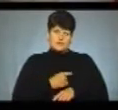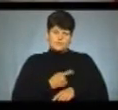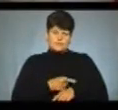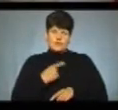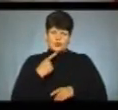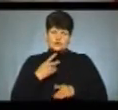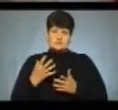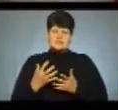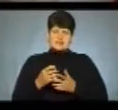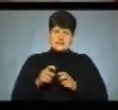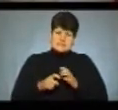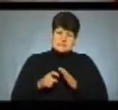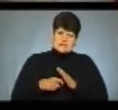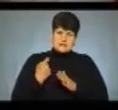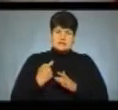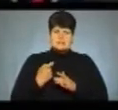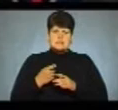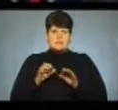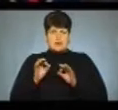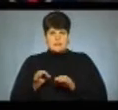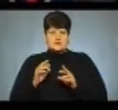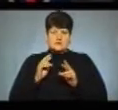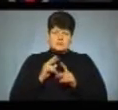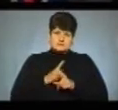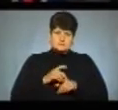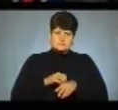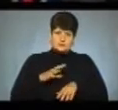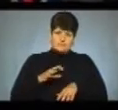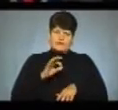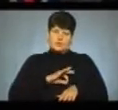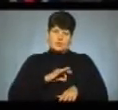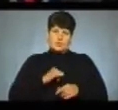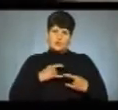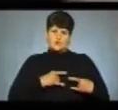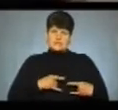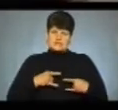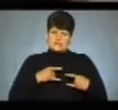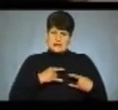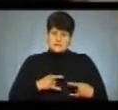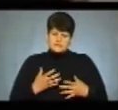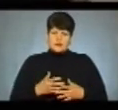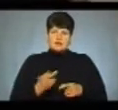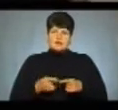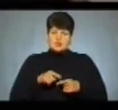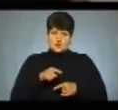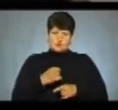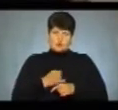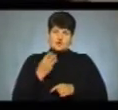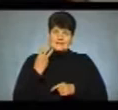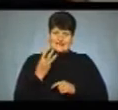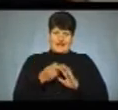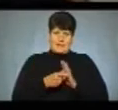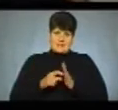процес відбувається в молочній залозі чи доброякісний, використовують УЗД. В онкоцентрі для цього працюють три